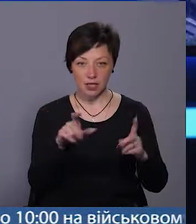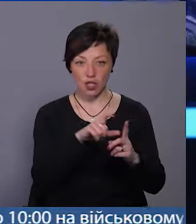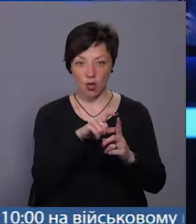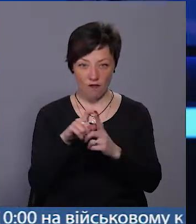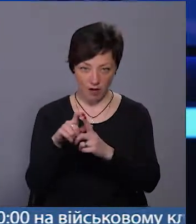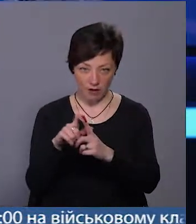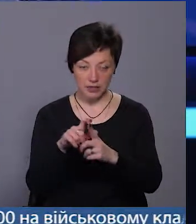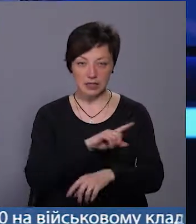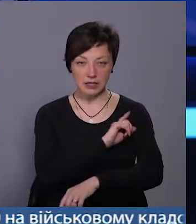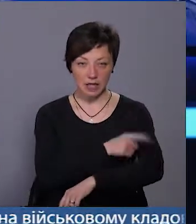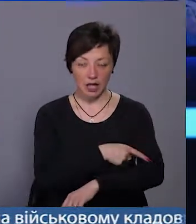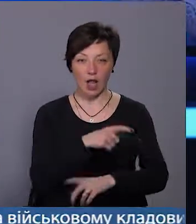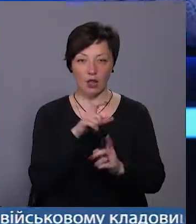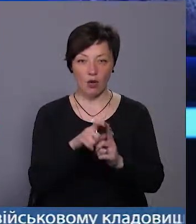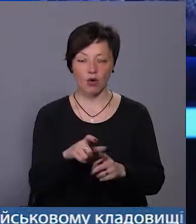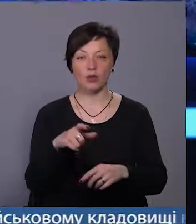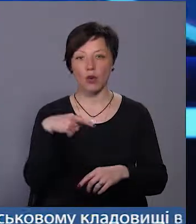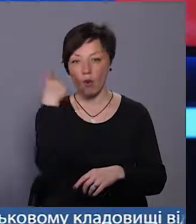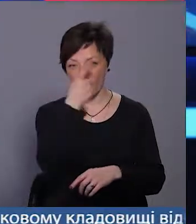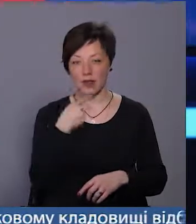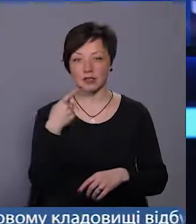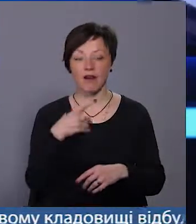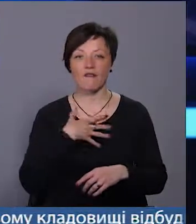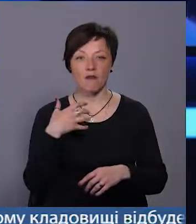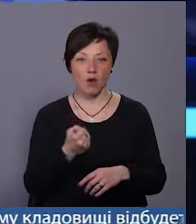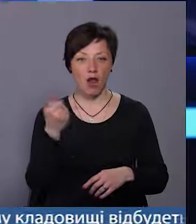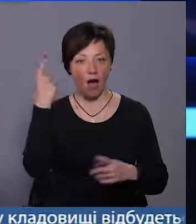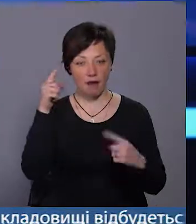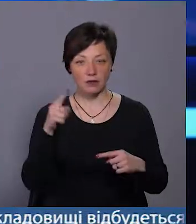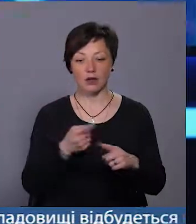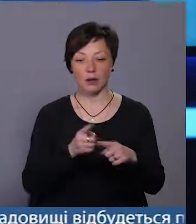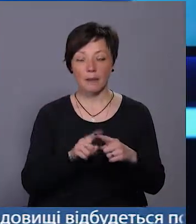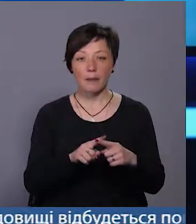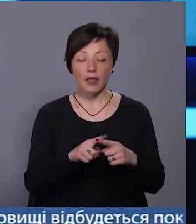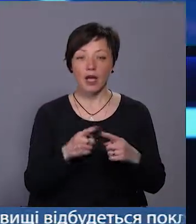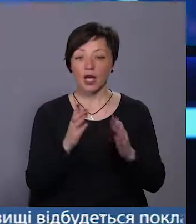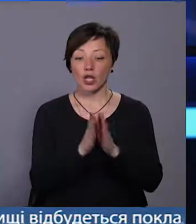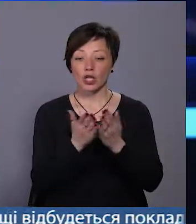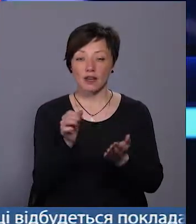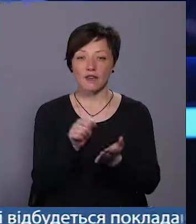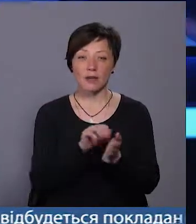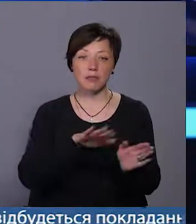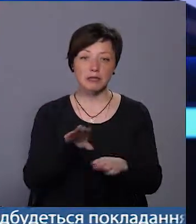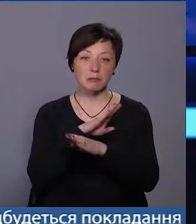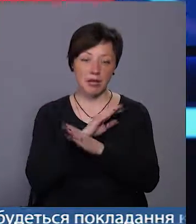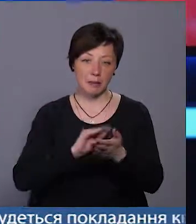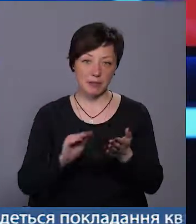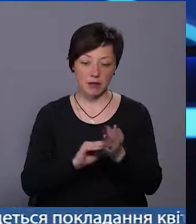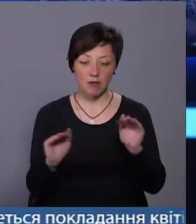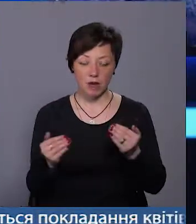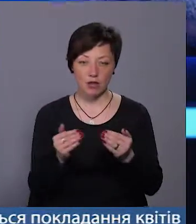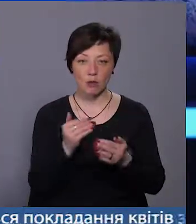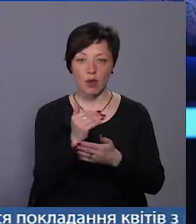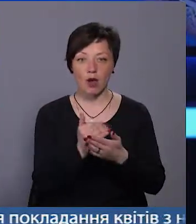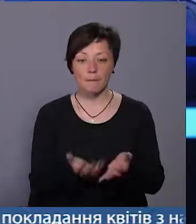логос, образ, воля, автор». Книжка побачила світ вже після смерті письменника. Видана у межах програми підтримки